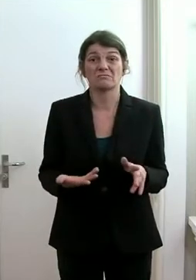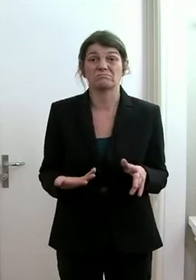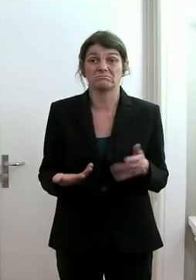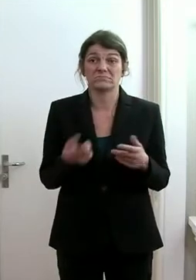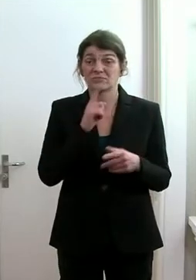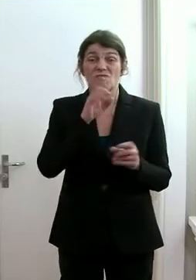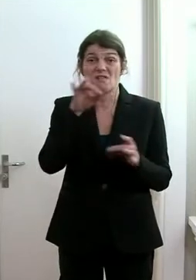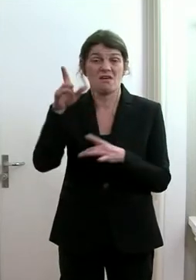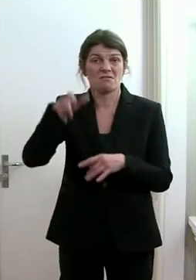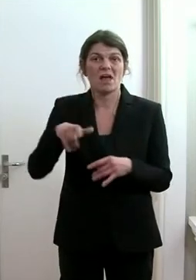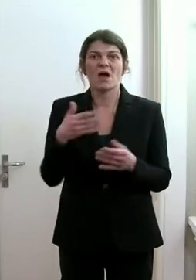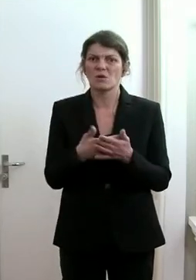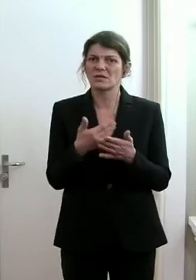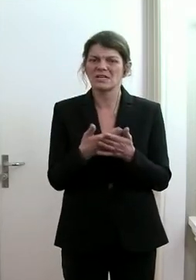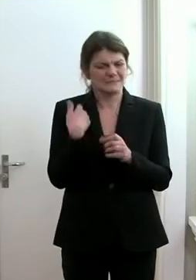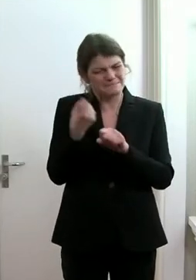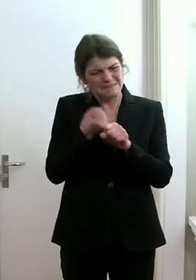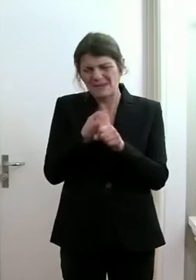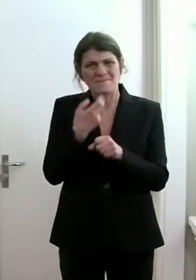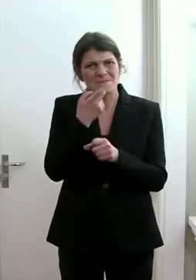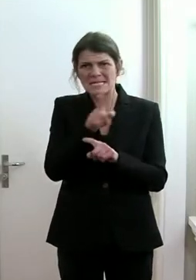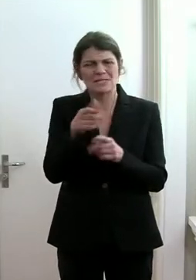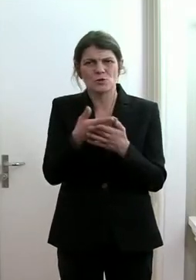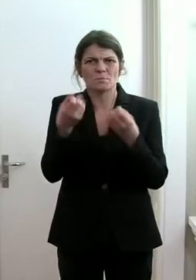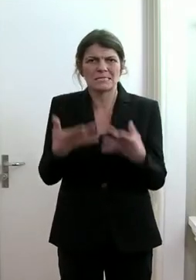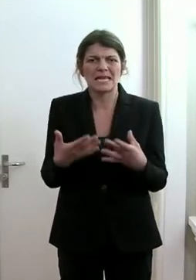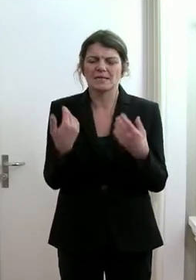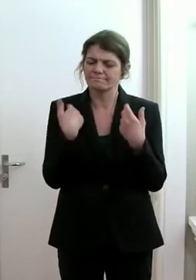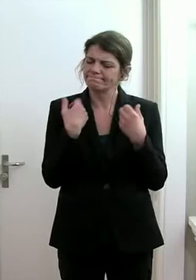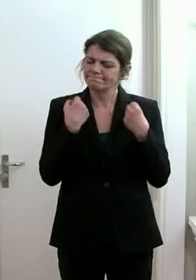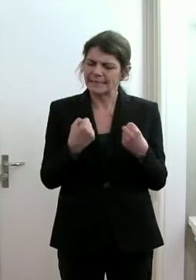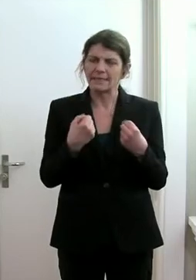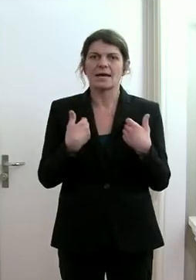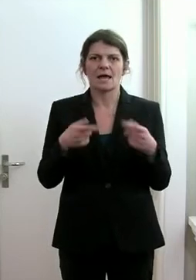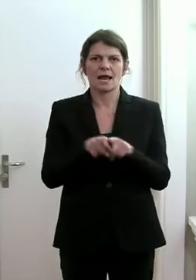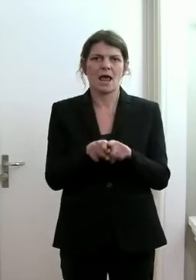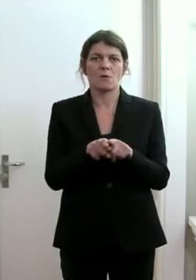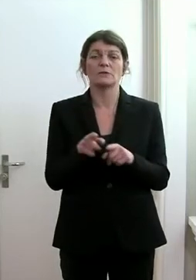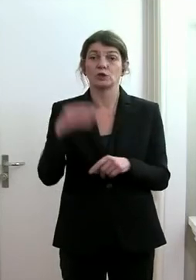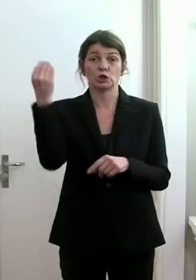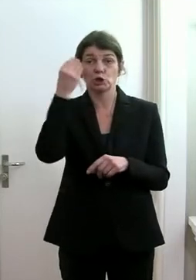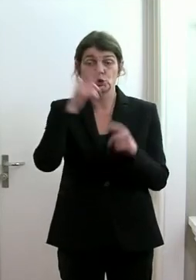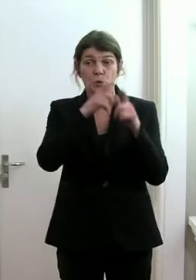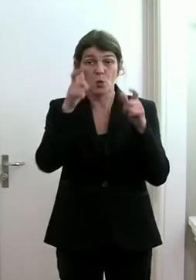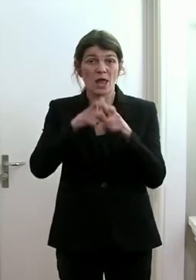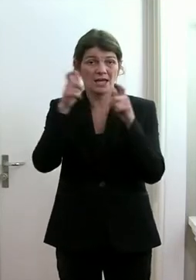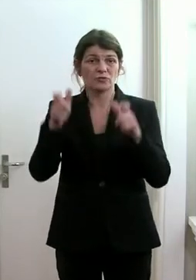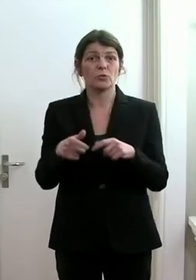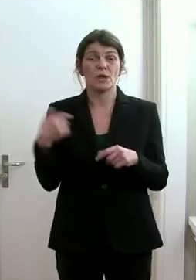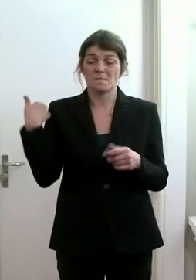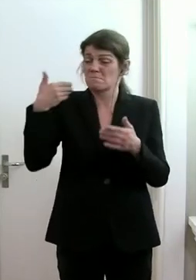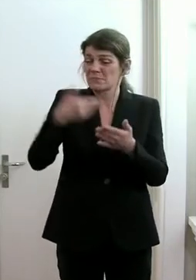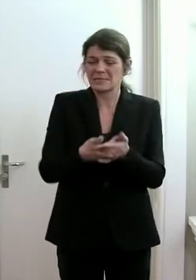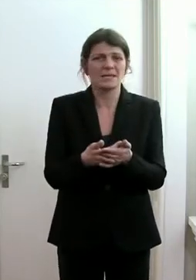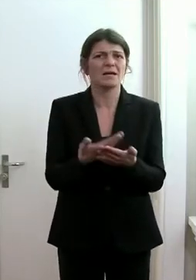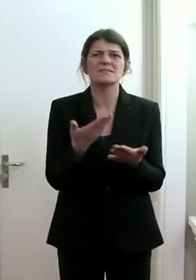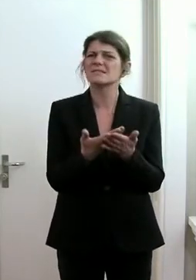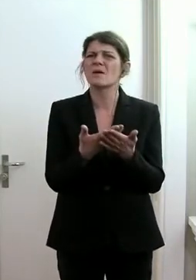setzen wir alles daran, dass das nicht passiert und wir sind auch der tiefen Überzeugung, dass die Schulen haben das bis anhin so